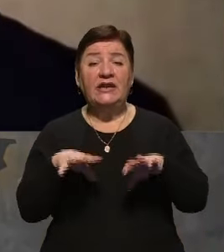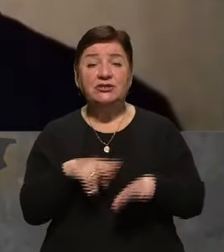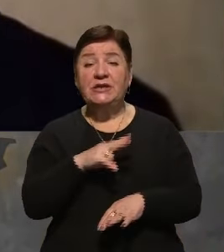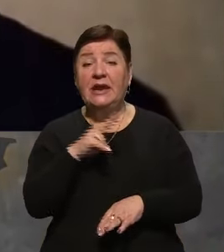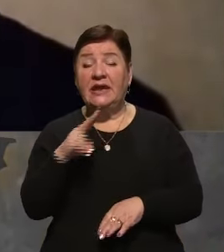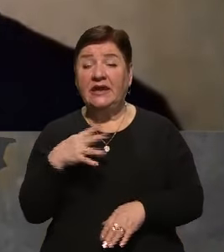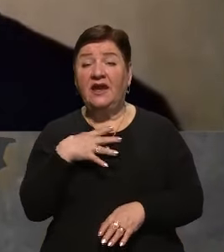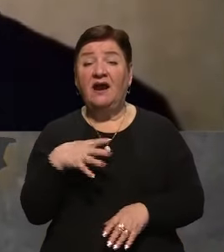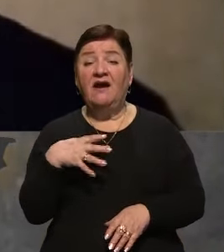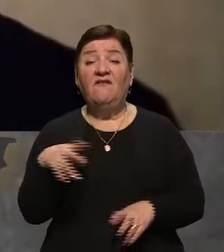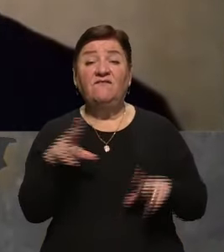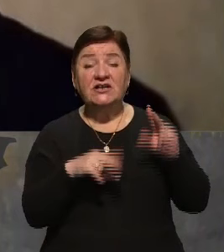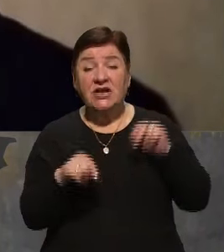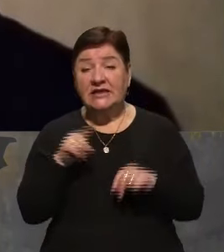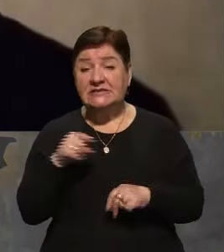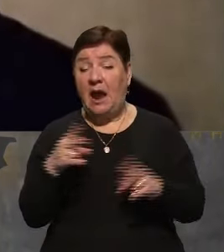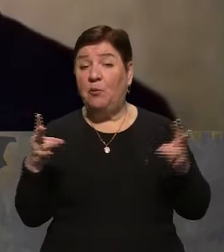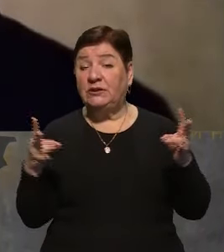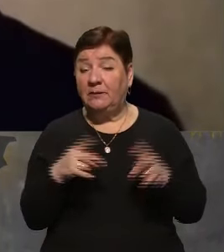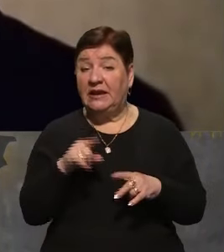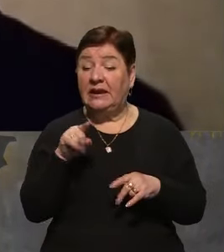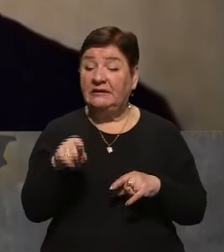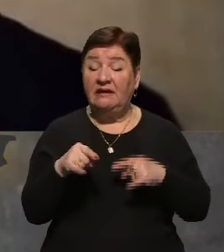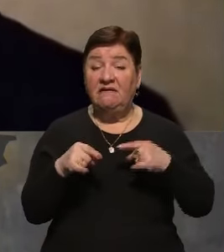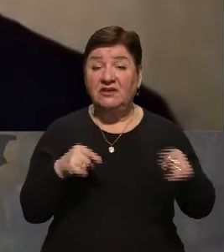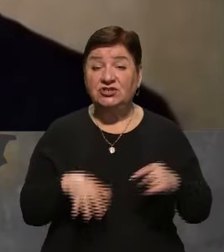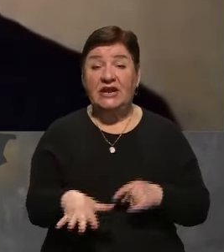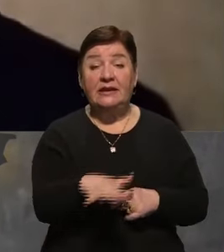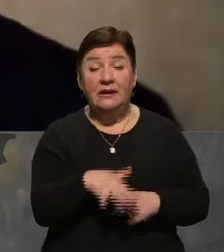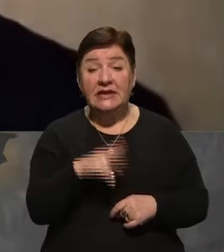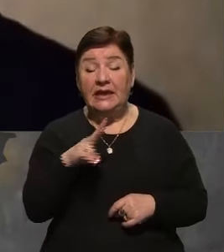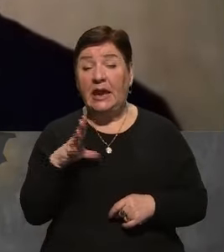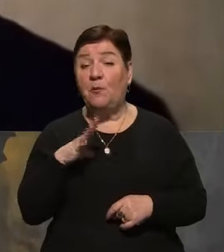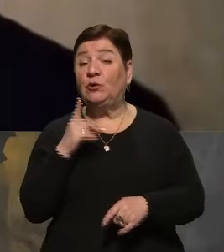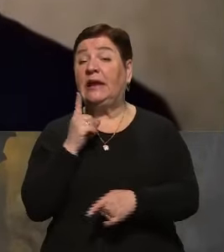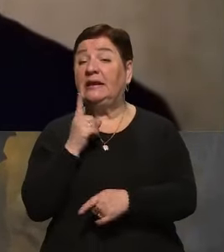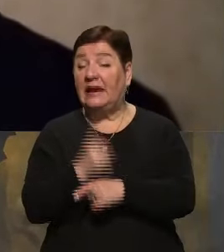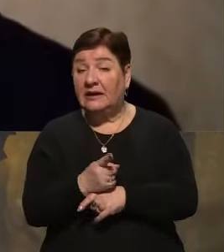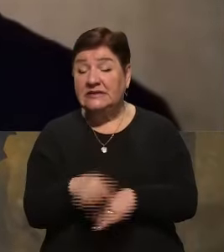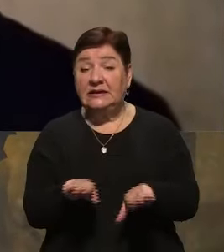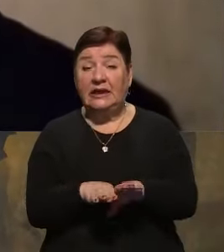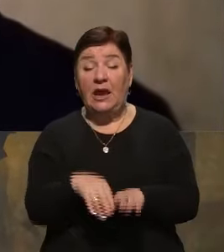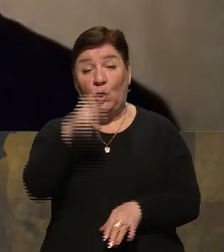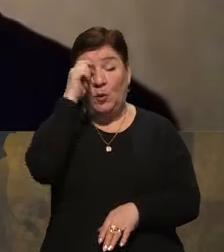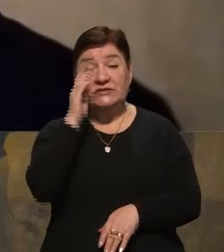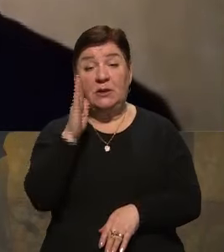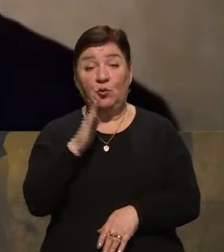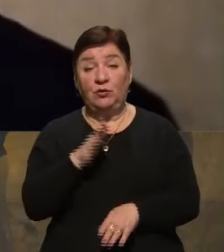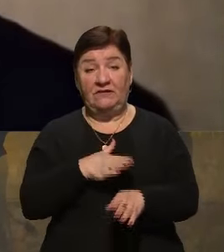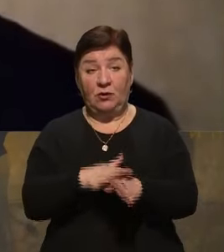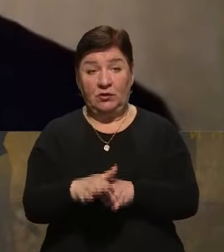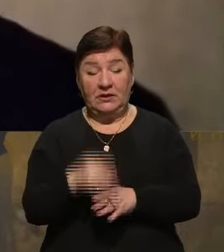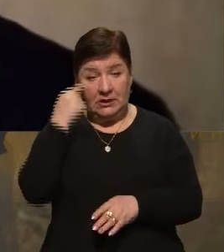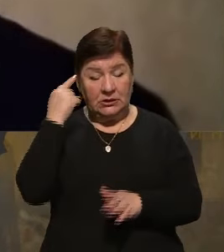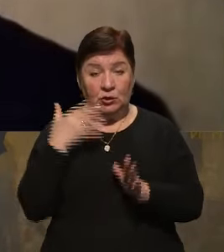вважає за потрібне на тій чи іншій ділянці. І тому, який буде наказ, такий хлопці і будуть виконувати. Зрозумів.